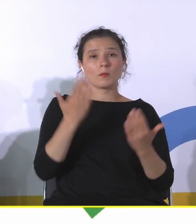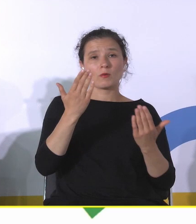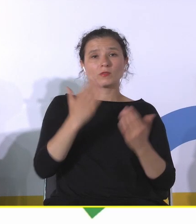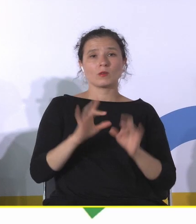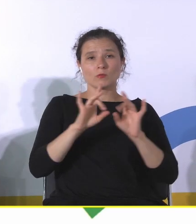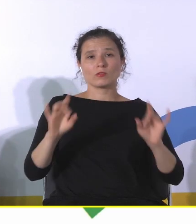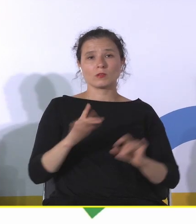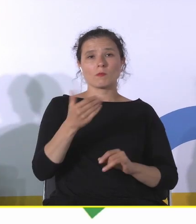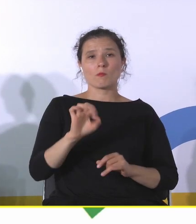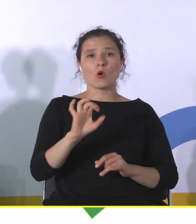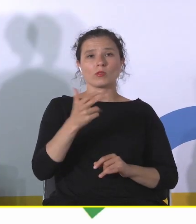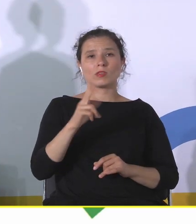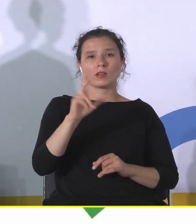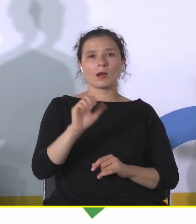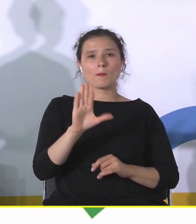Bogdanowską.